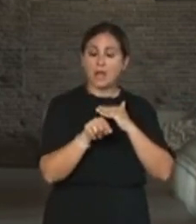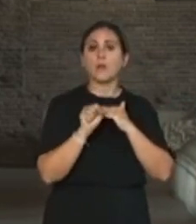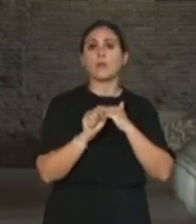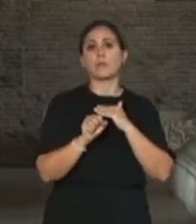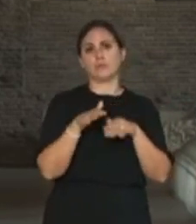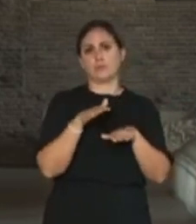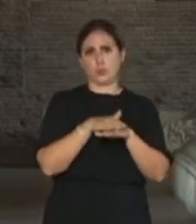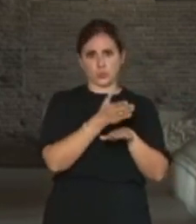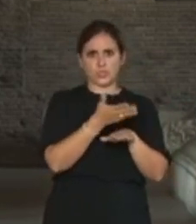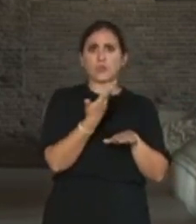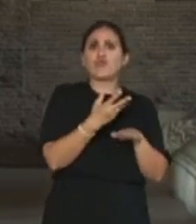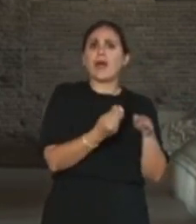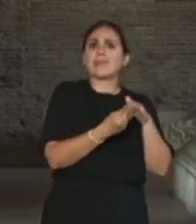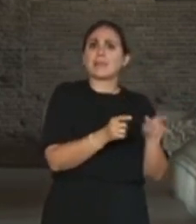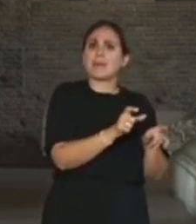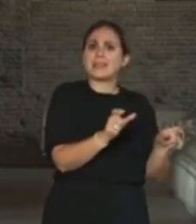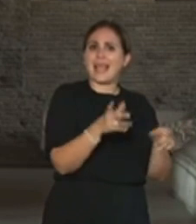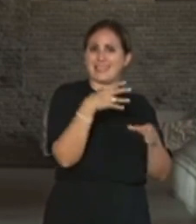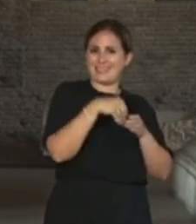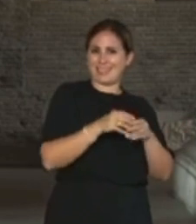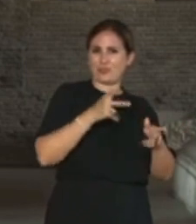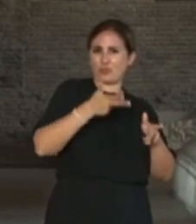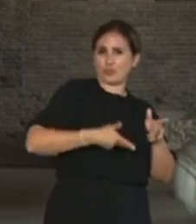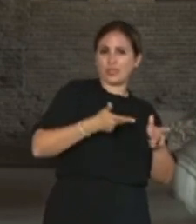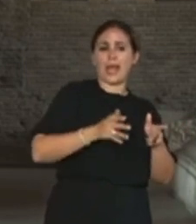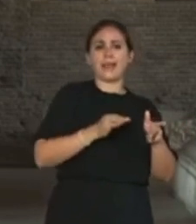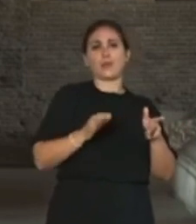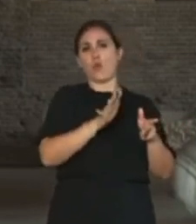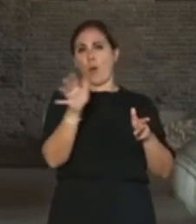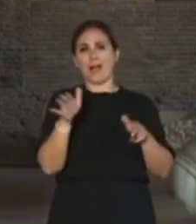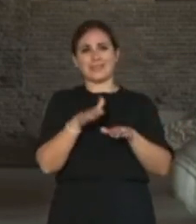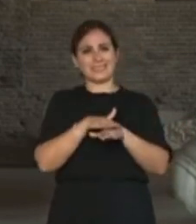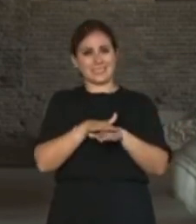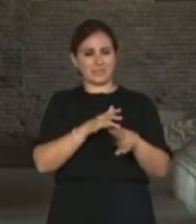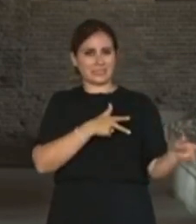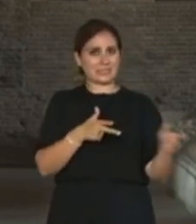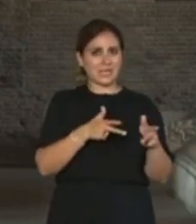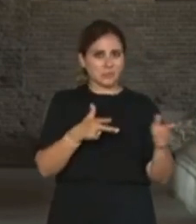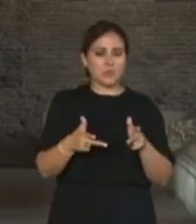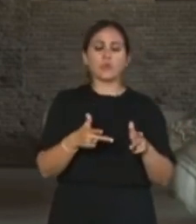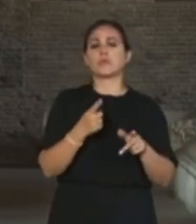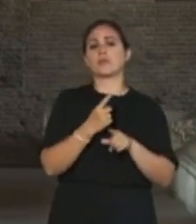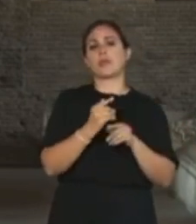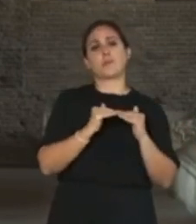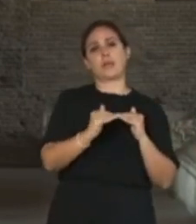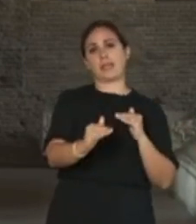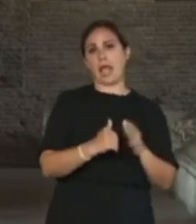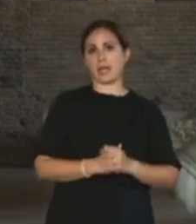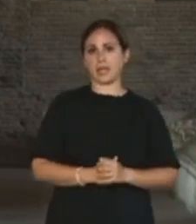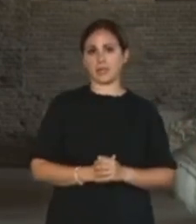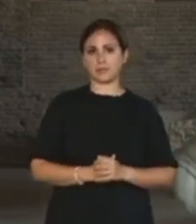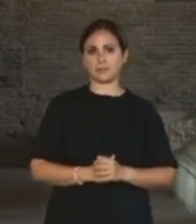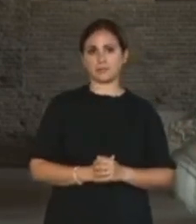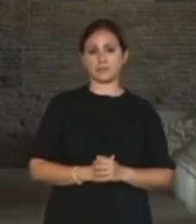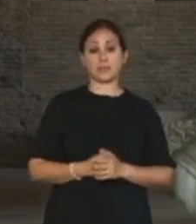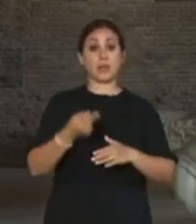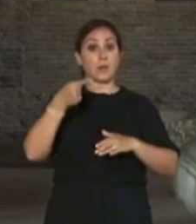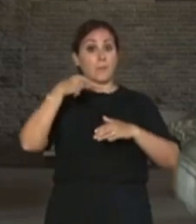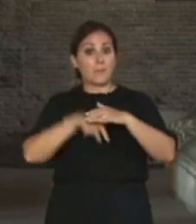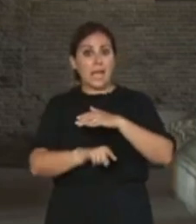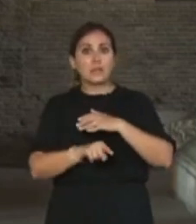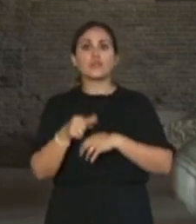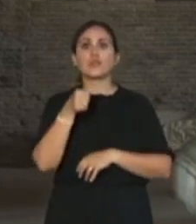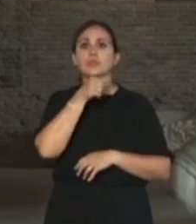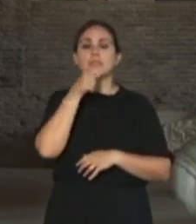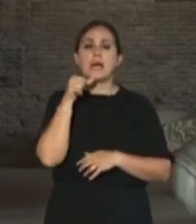dal personale di bordo e le metro appunto dovrebbero accogliere più